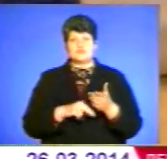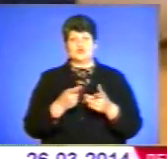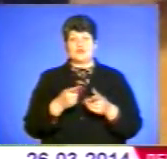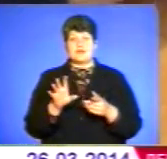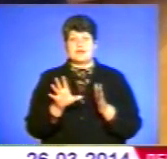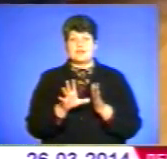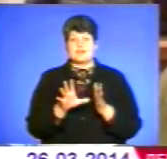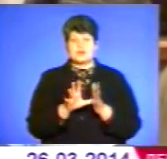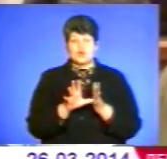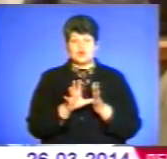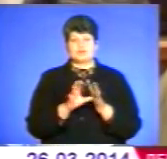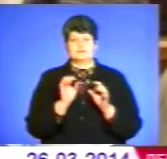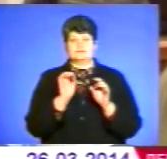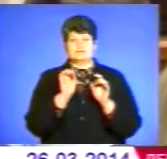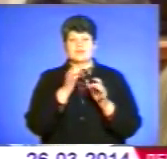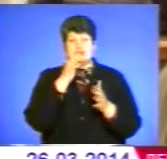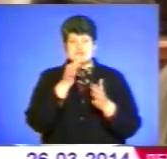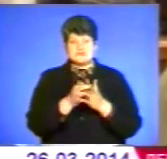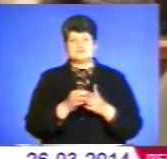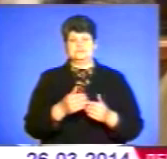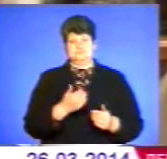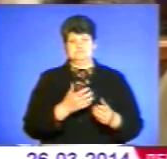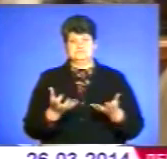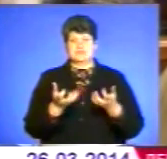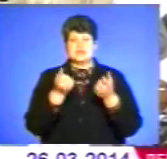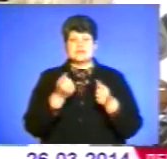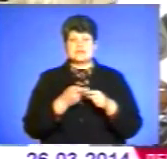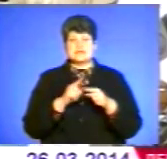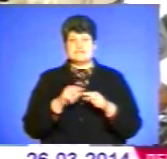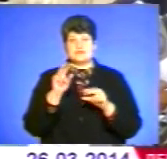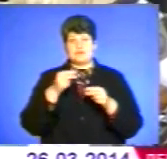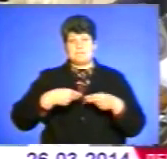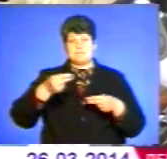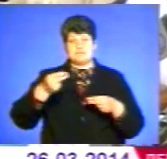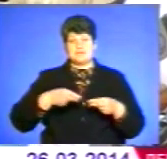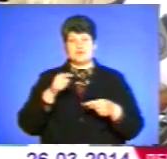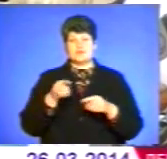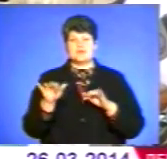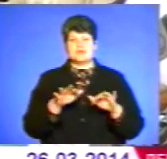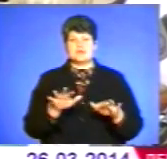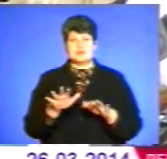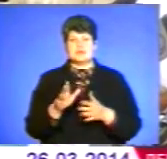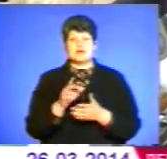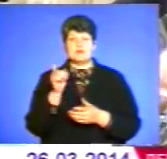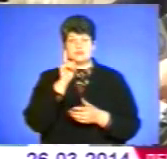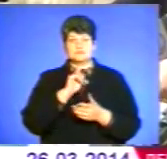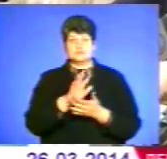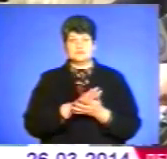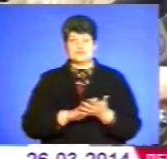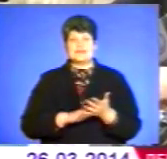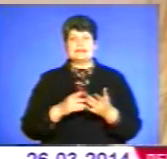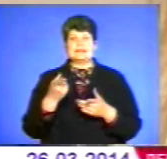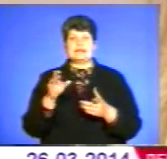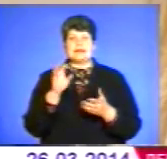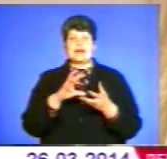заохочують. Для цього потрібен мінімальний пакет документів та електронний цифровий підпис. Його дії для зручності продовжили. Деклараційна